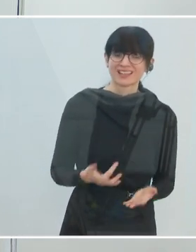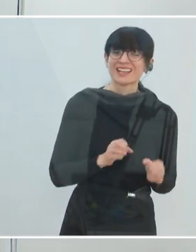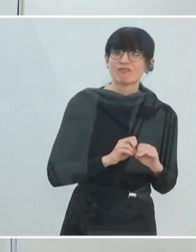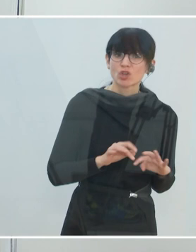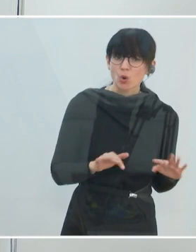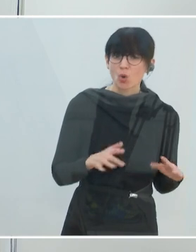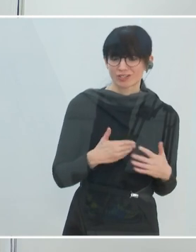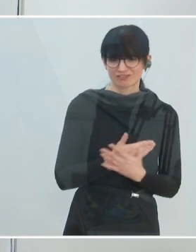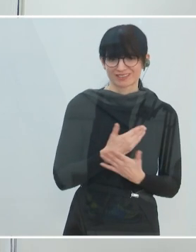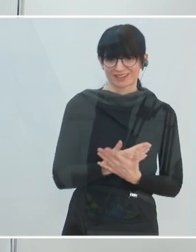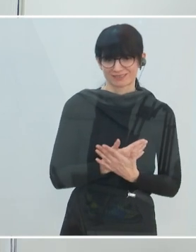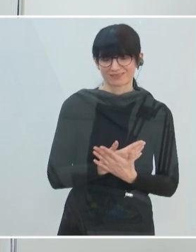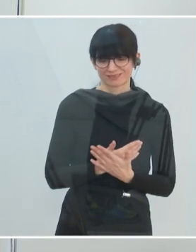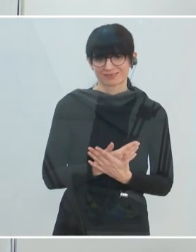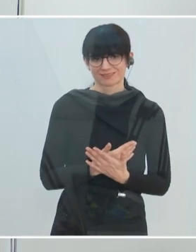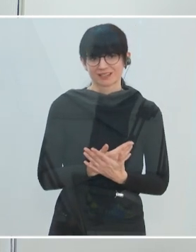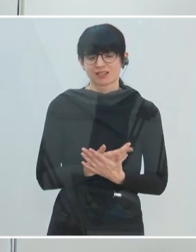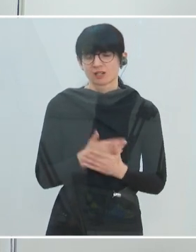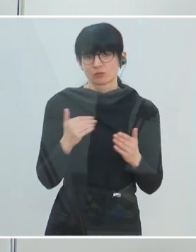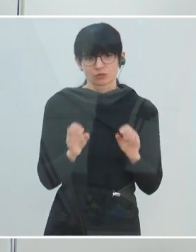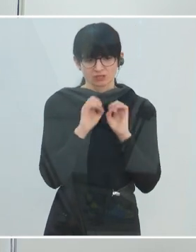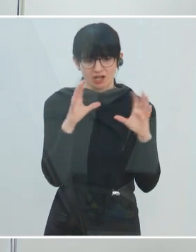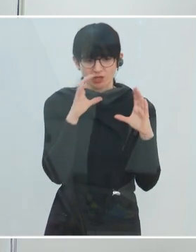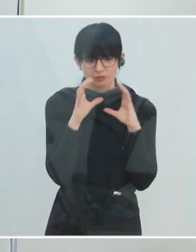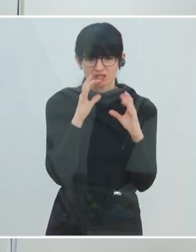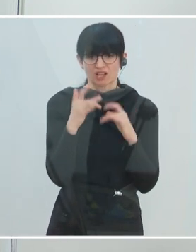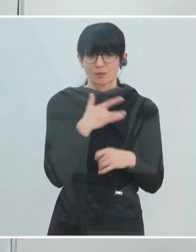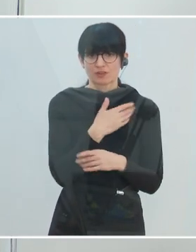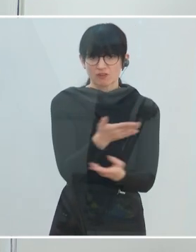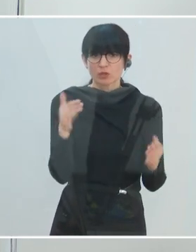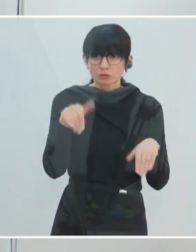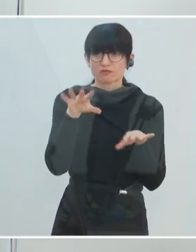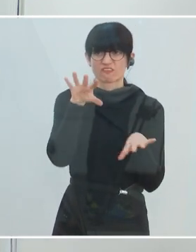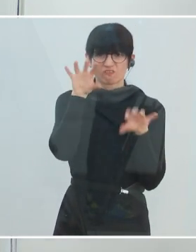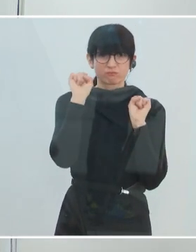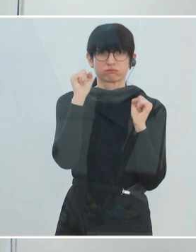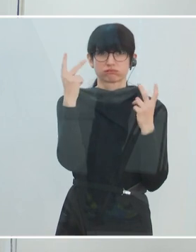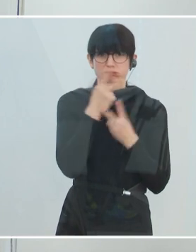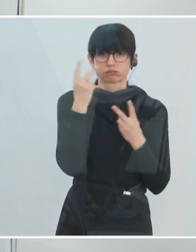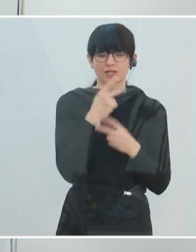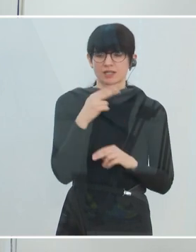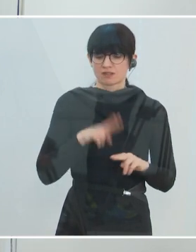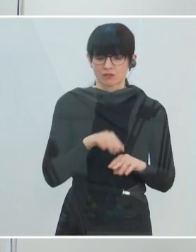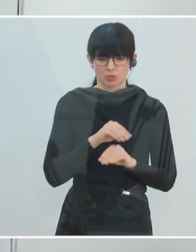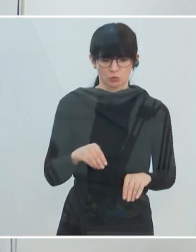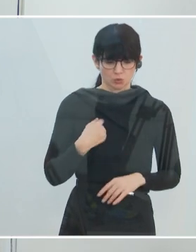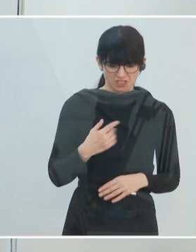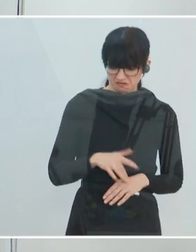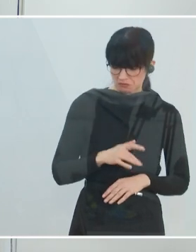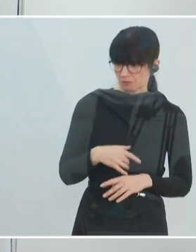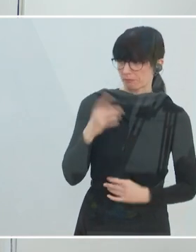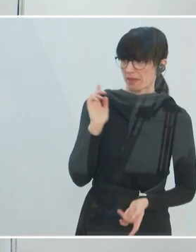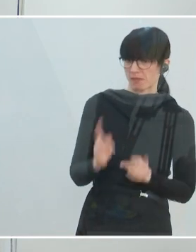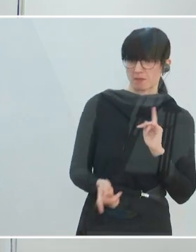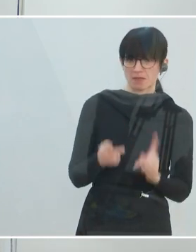auch so wichtig, dass das dann auch klar kommuniziert wird. Weil die Bevölkerung muss es verstehen. Wenn man nur das Gefühl hat, es werden willkürlich irgendwelche Dinge